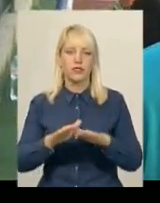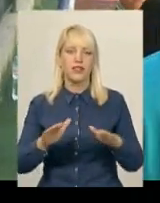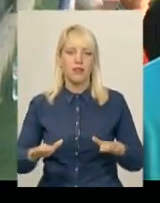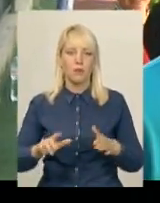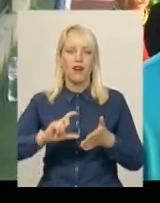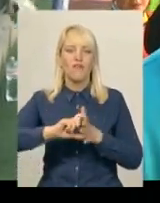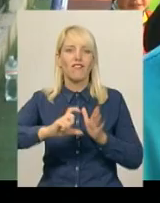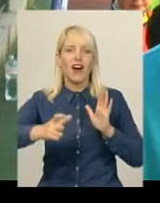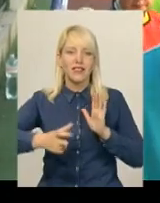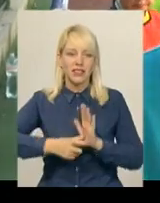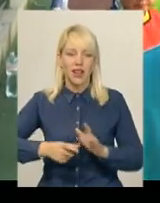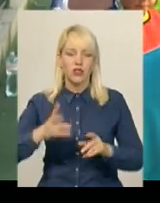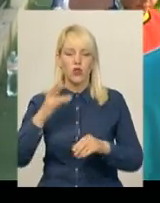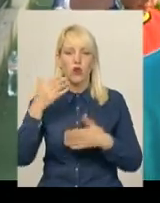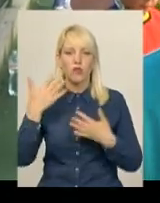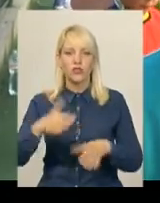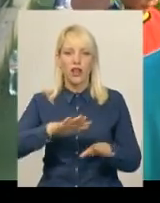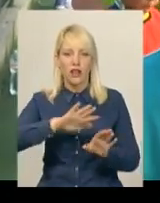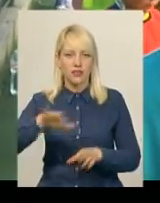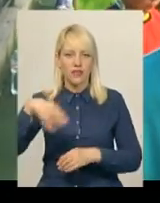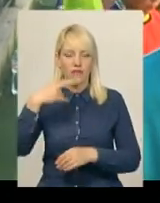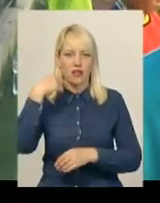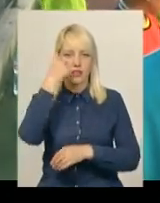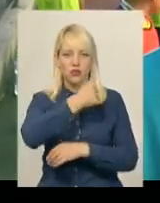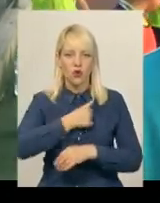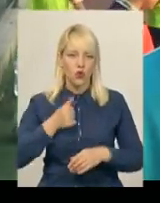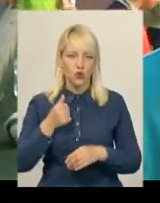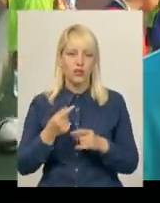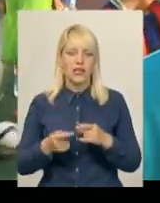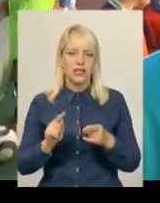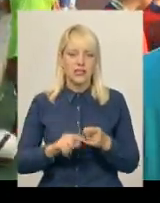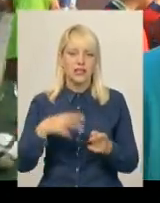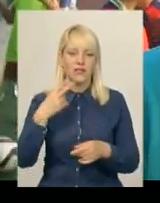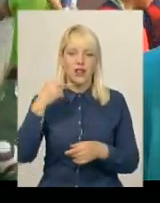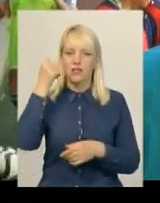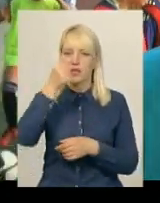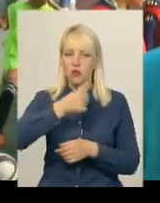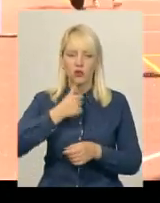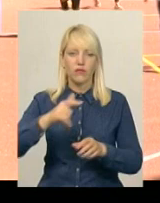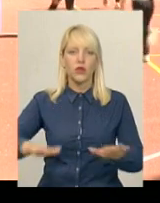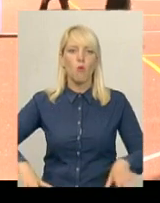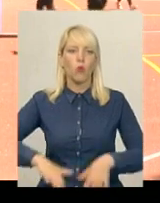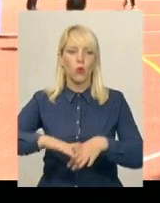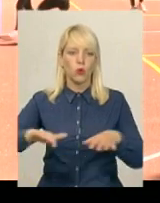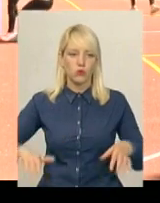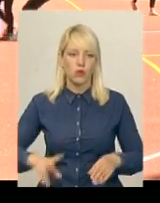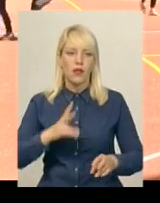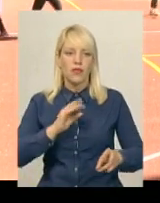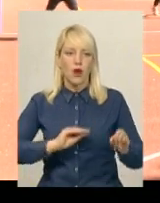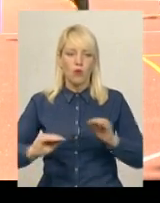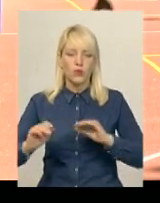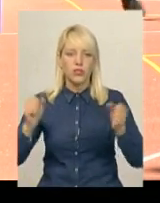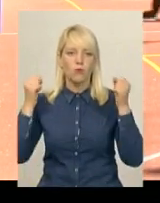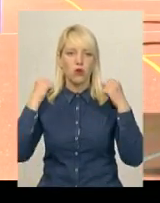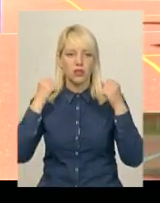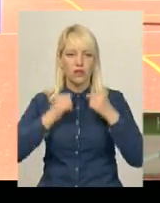свої молодість. Але 20 років, майже 20 років, цей майданчик попросту пустує. На облаштування спортивного